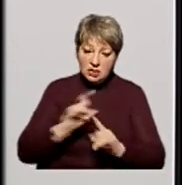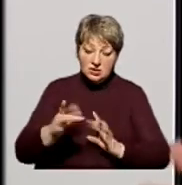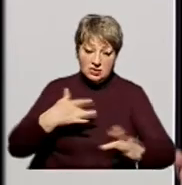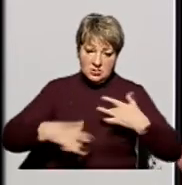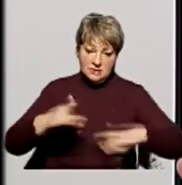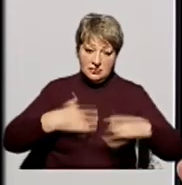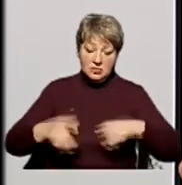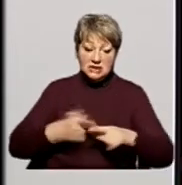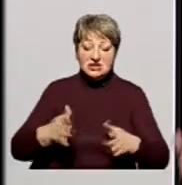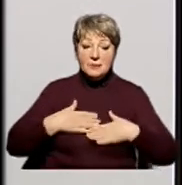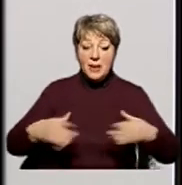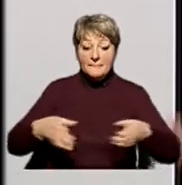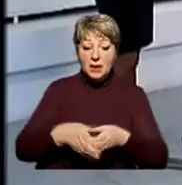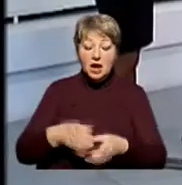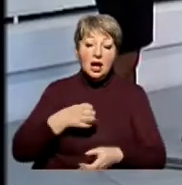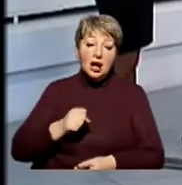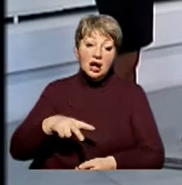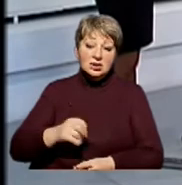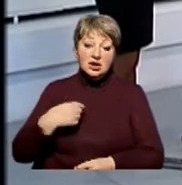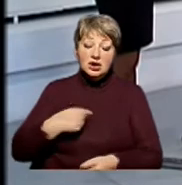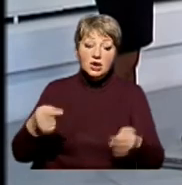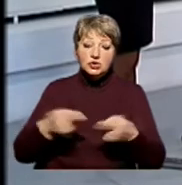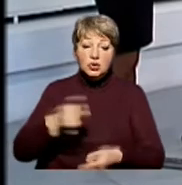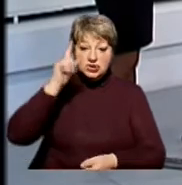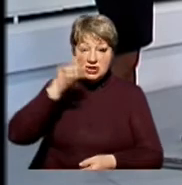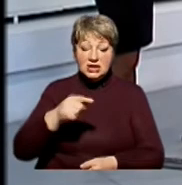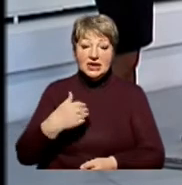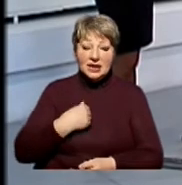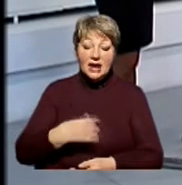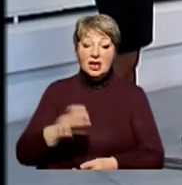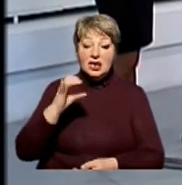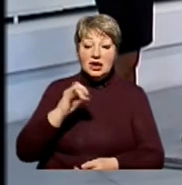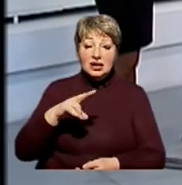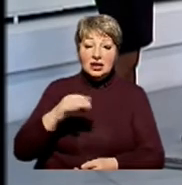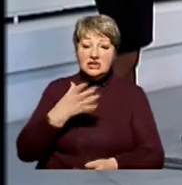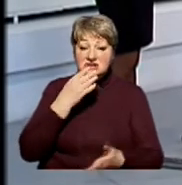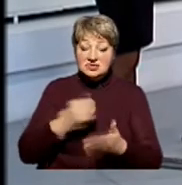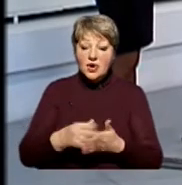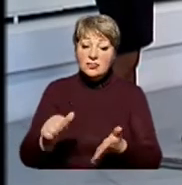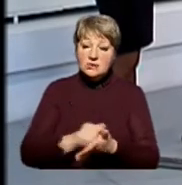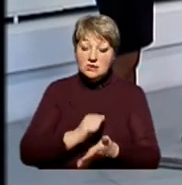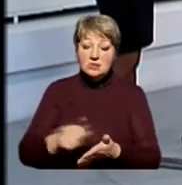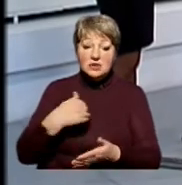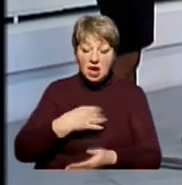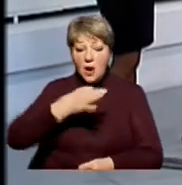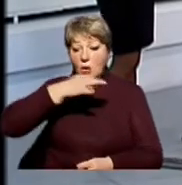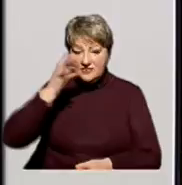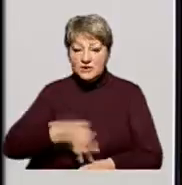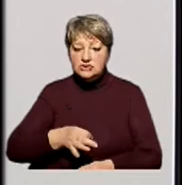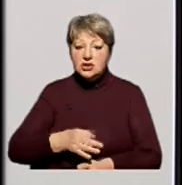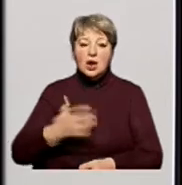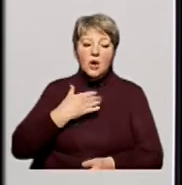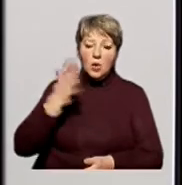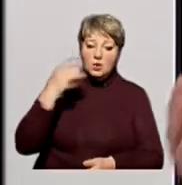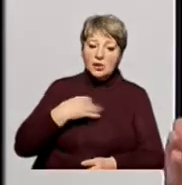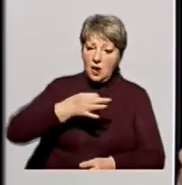«Свободи», тому що це моя партія. Але я точно знаю, що я Андрій Ілєнко. Я відповідаю за свою декларацію, можете її подивитися. Я відповідаю за свої голосування, можете їх